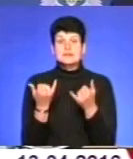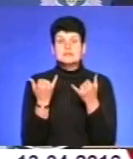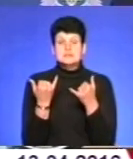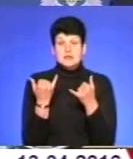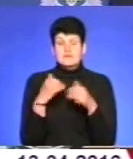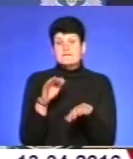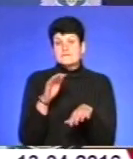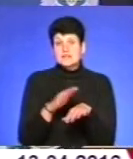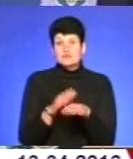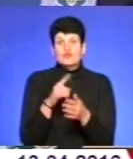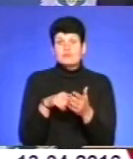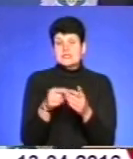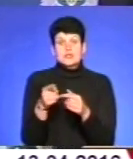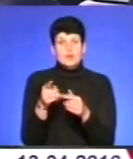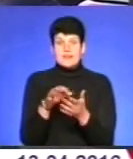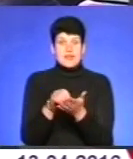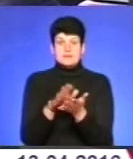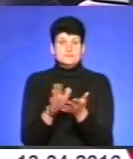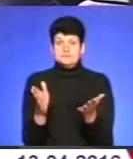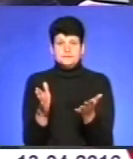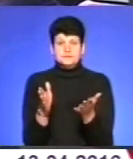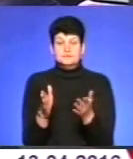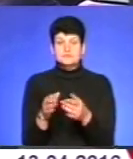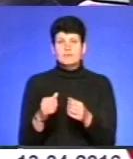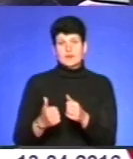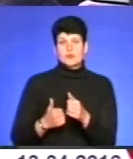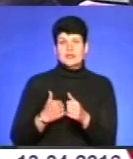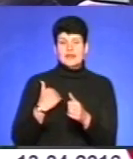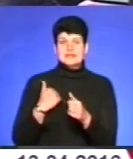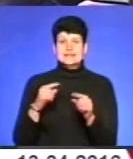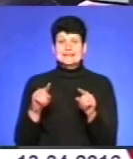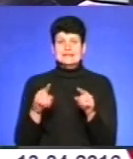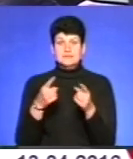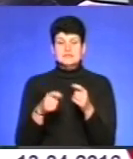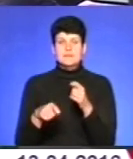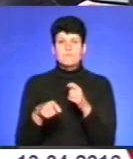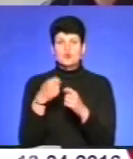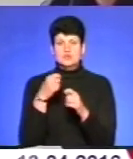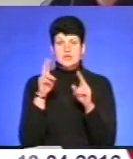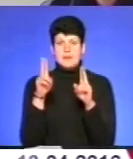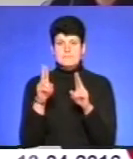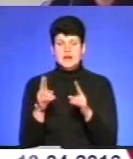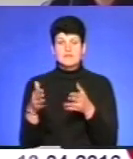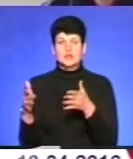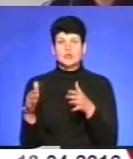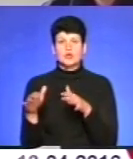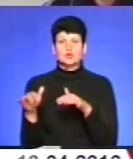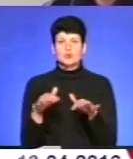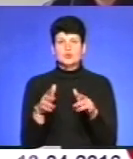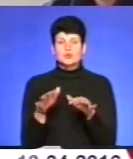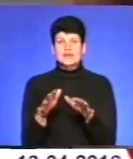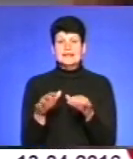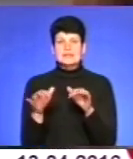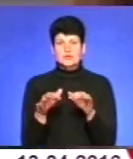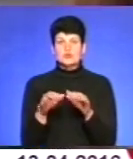по місті Тернополі не фіксується. Пишаються патрульні затриманням за порушення правил дорожнього руху діючого працівника